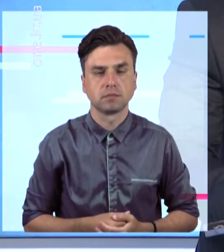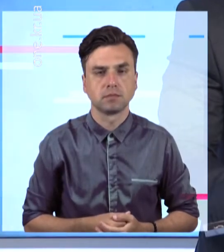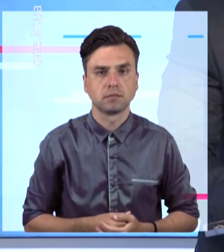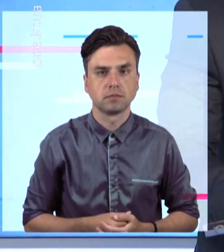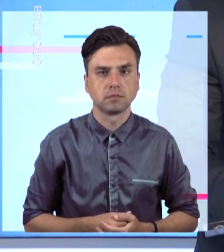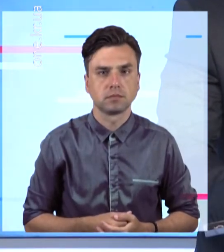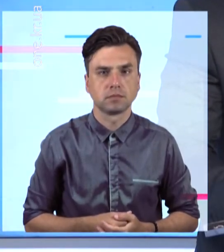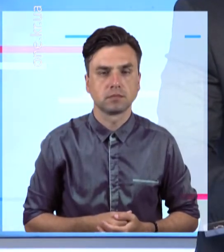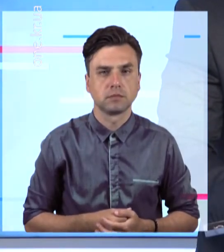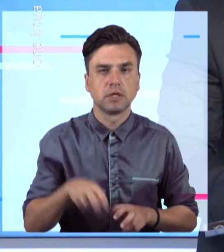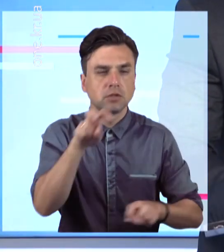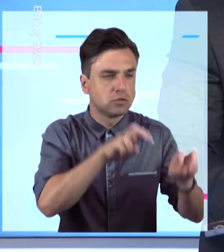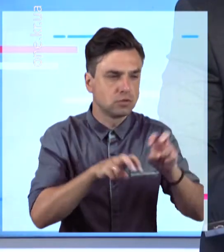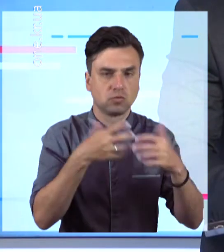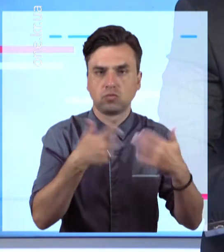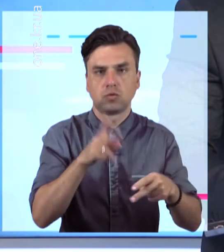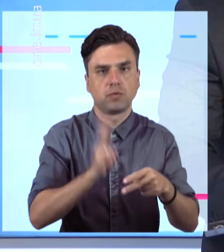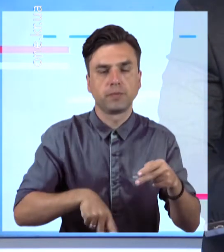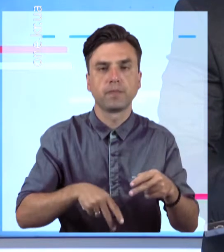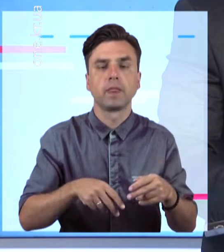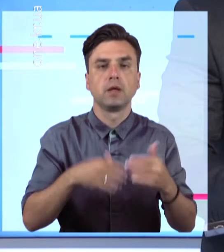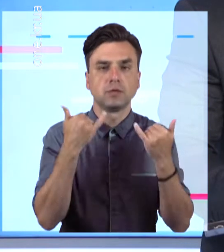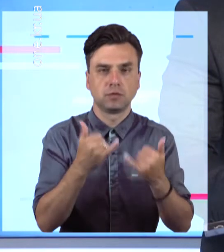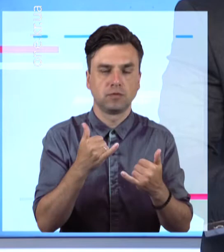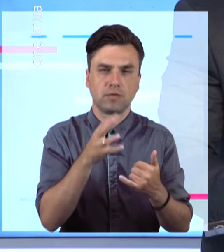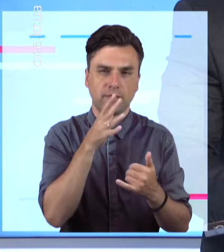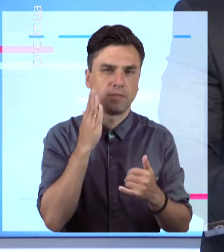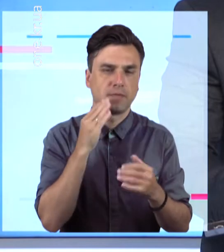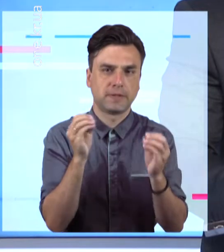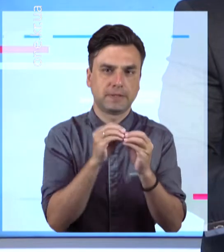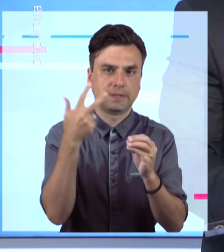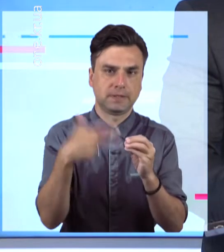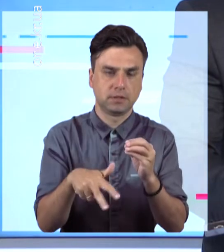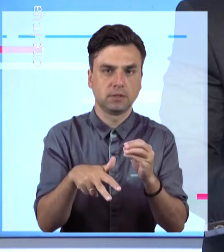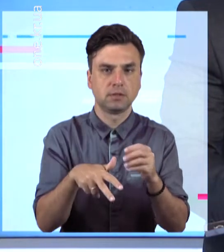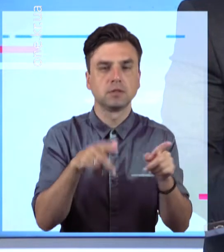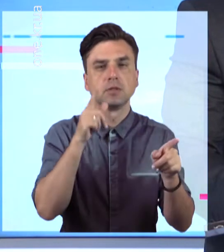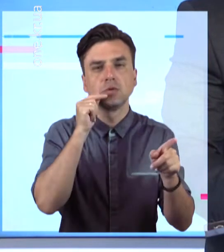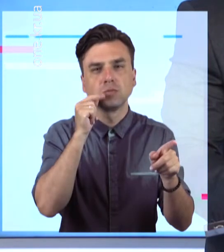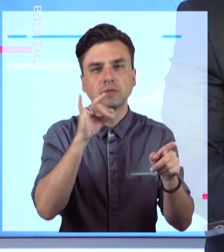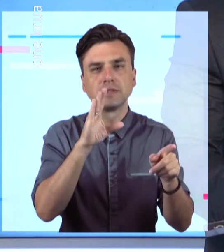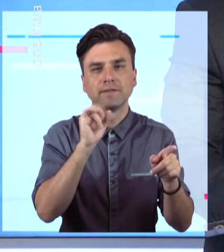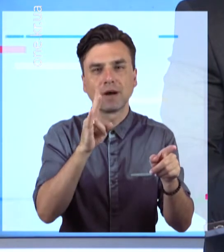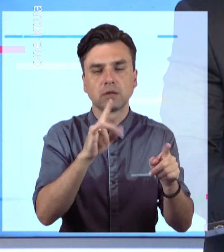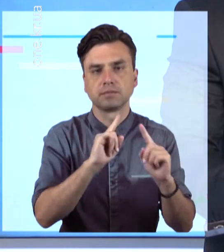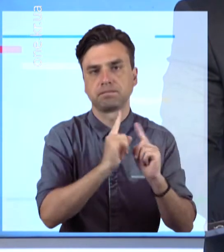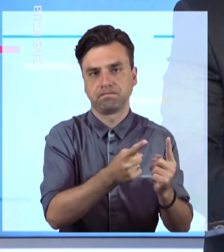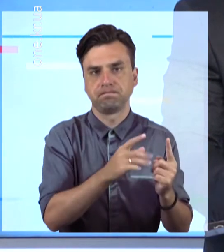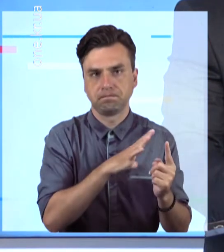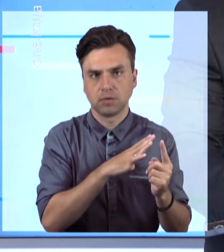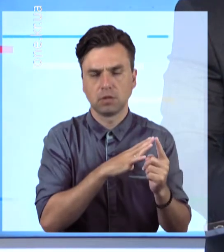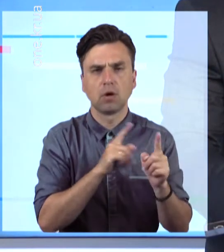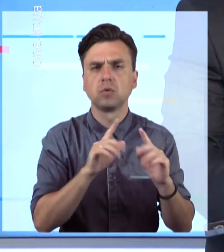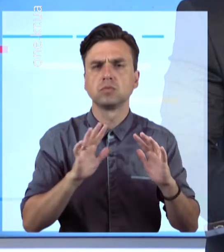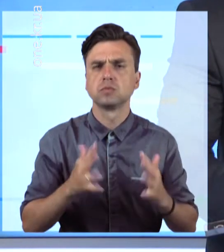Більше не у розшуку. Сьогодні близько 10.30 поліцейські затримали Івана Євсечева, який у Гейківській